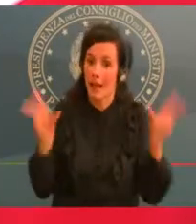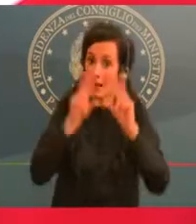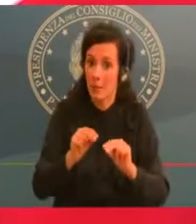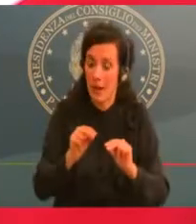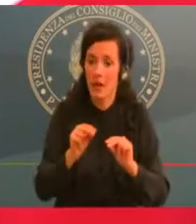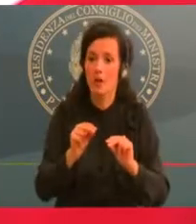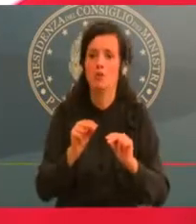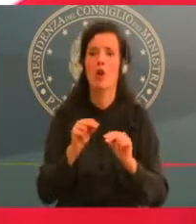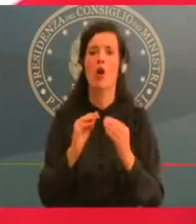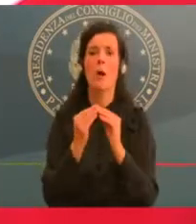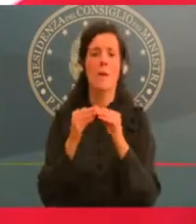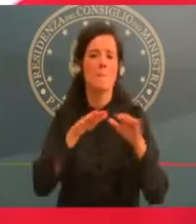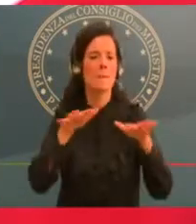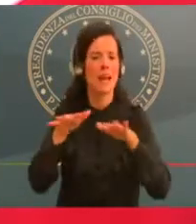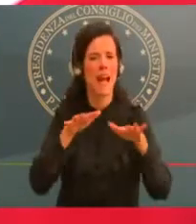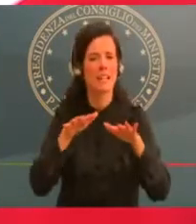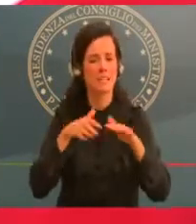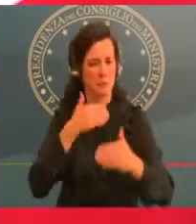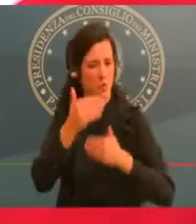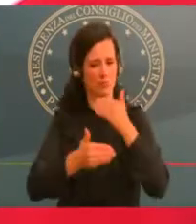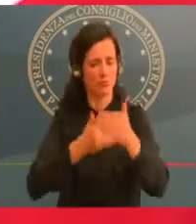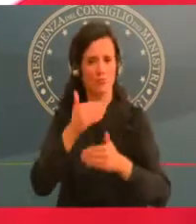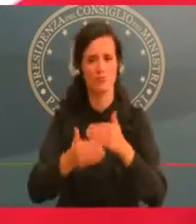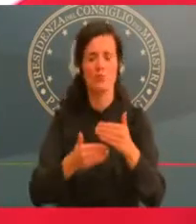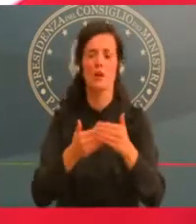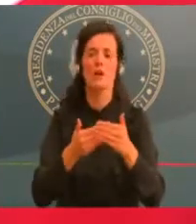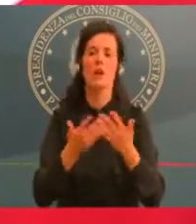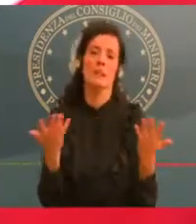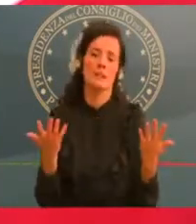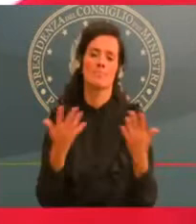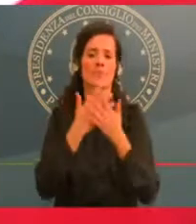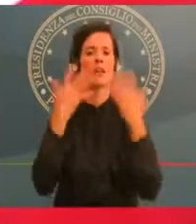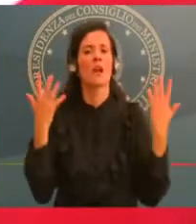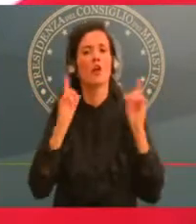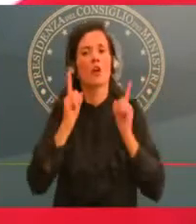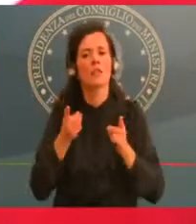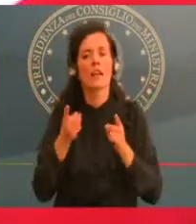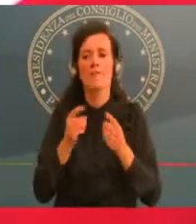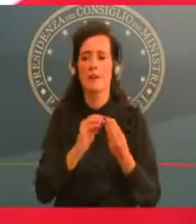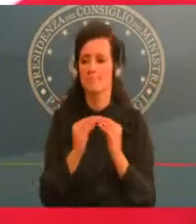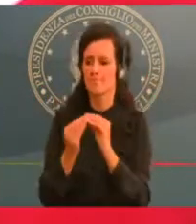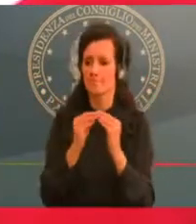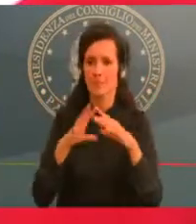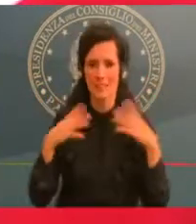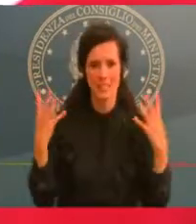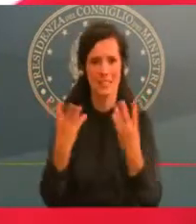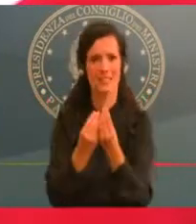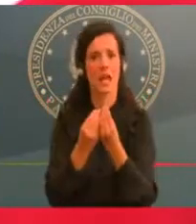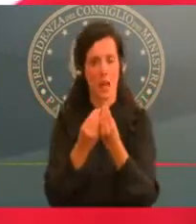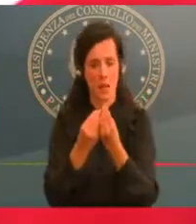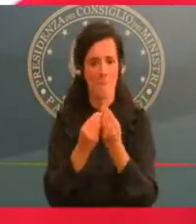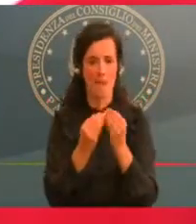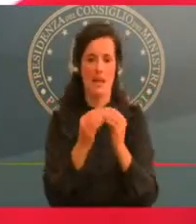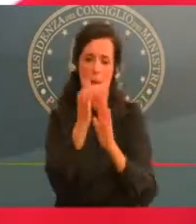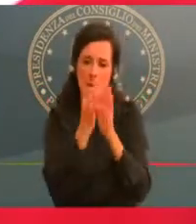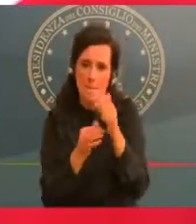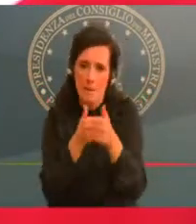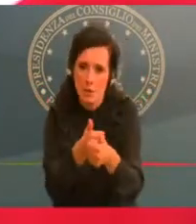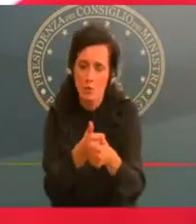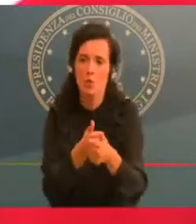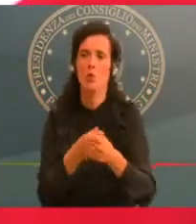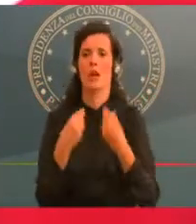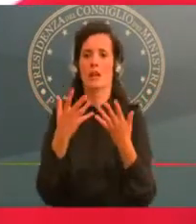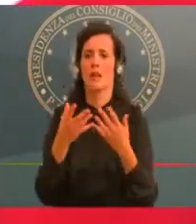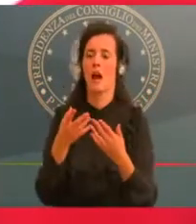misure che, data anche la circolazione, data la possibilità di avere un flusso informativo sostanzialmente regionale, sia costruito su base